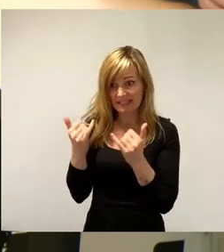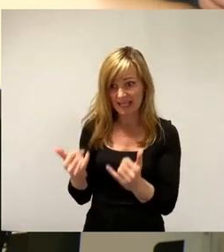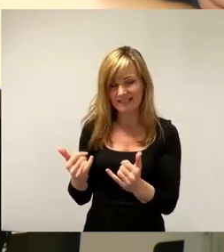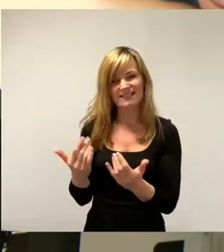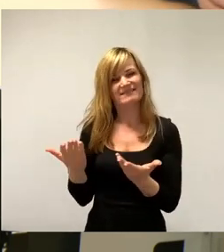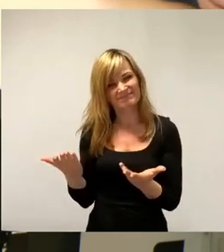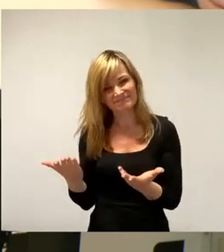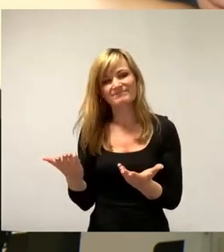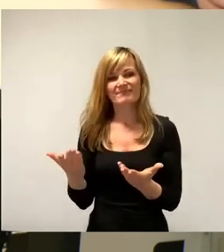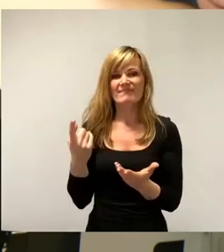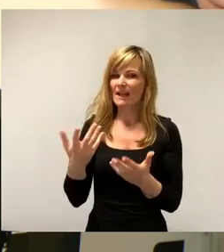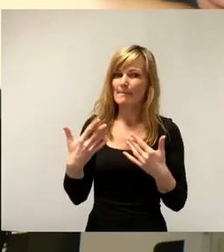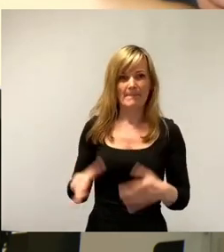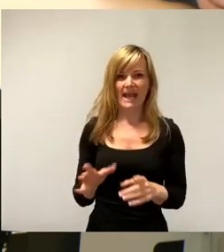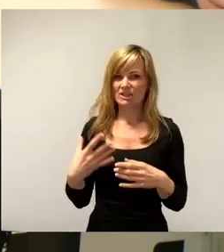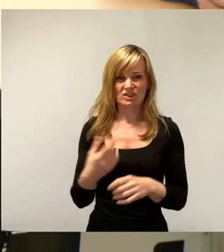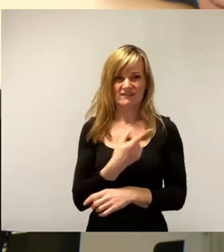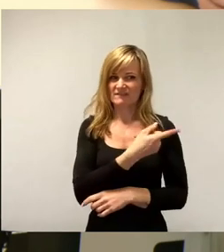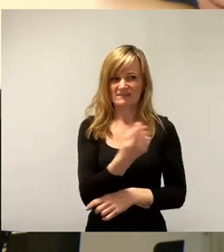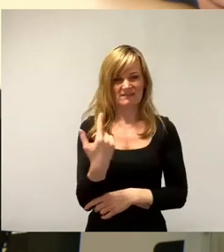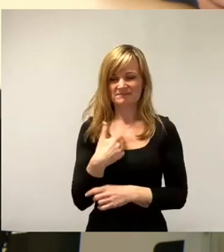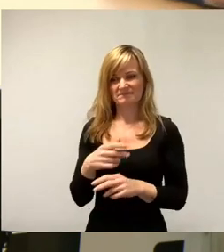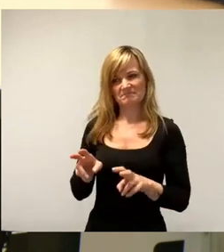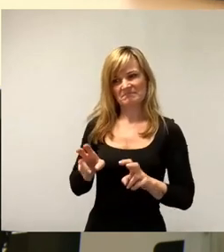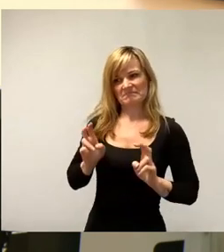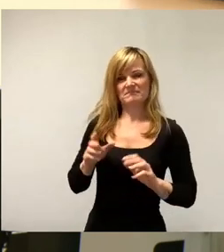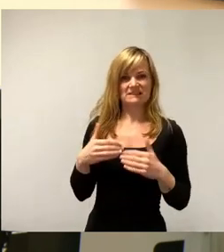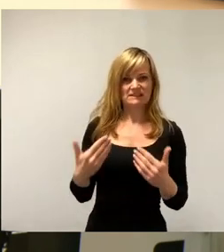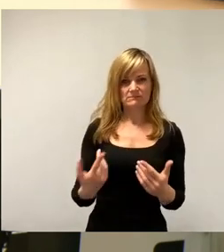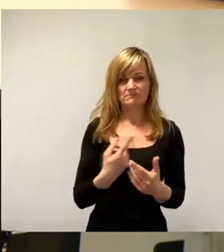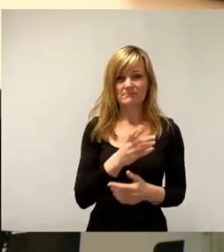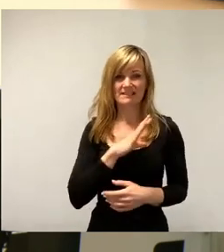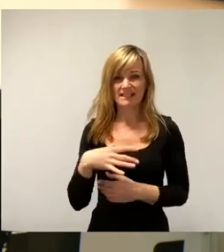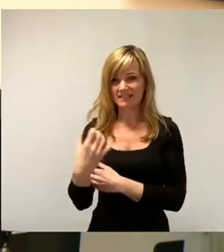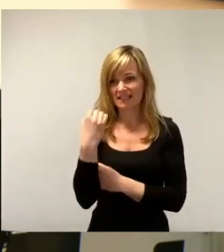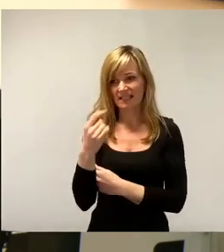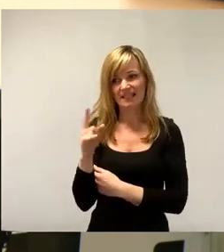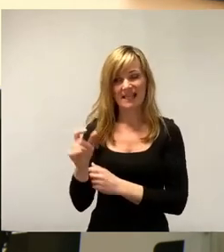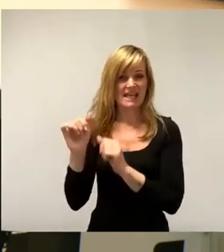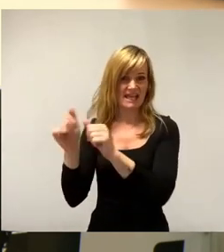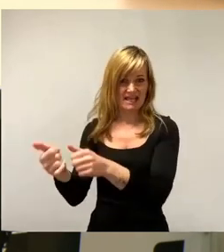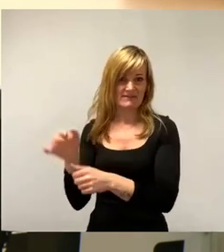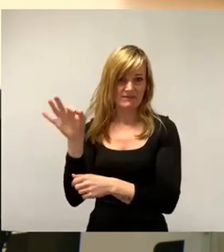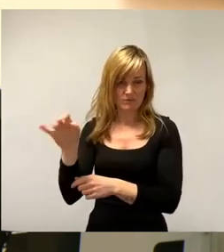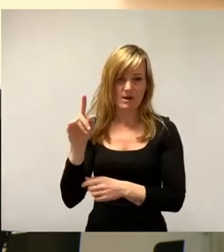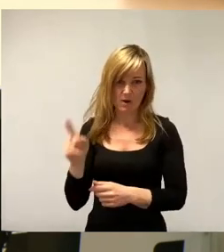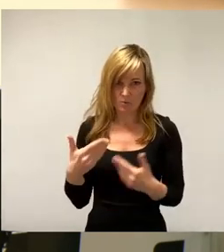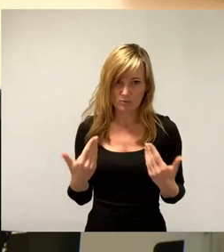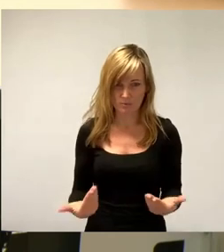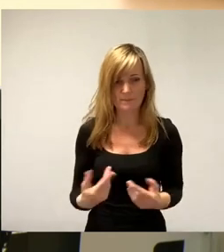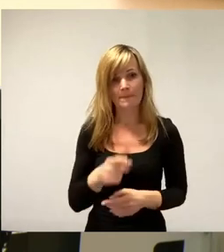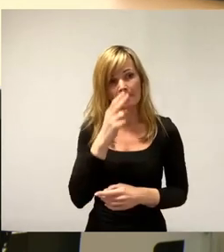Bereitschaft dazu wahrscheinlich geringer. Also es hilft auch der Sachsenenergie selber und es hilft gerade, wenn ich da wieder auf euch Linke denke,